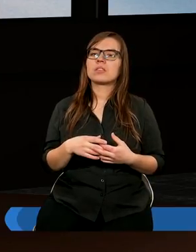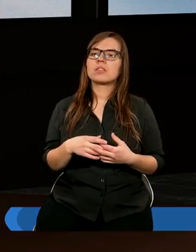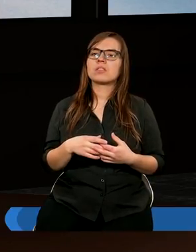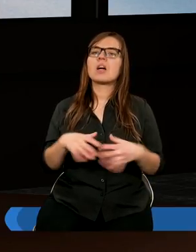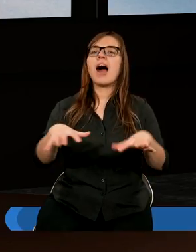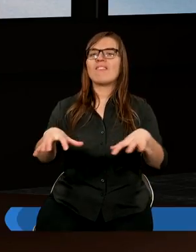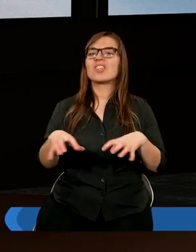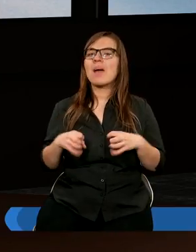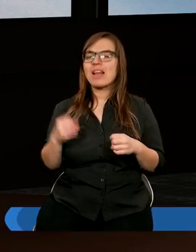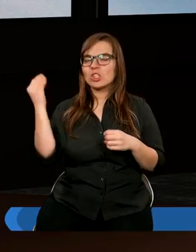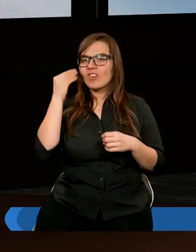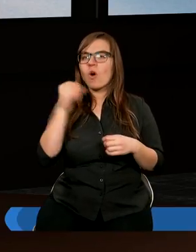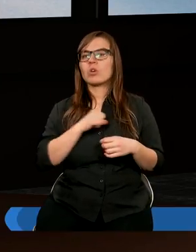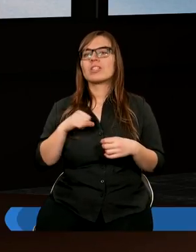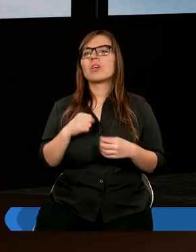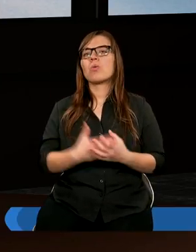takiej wstrzemięźliwości.